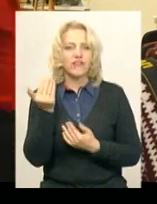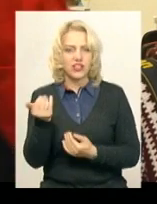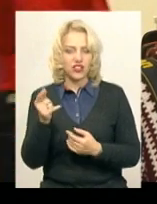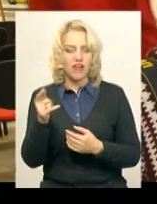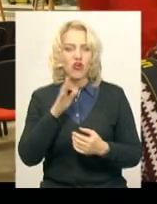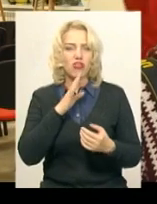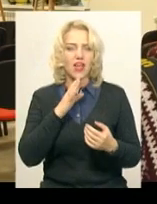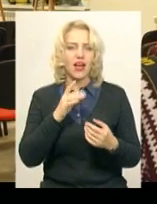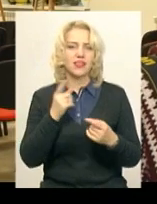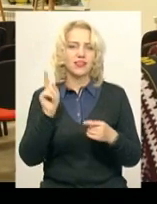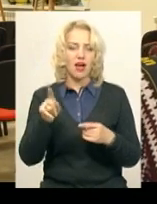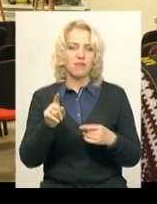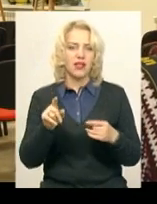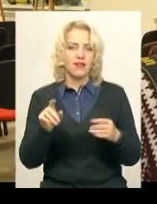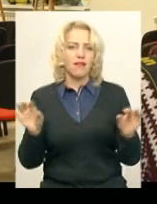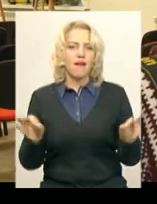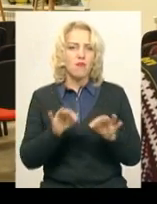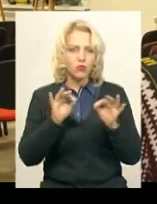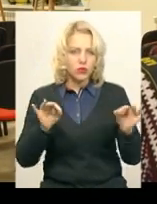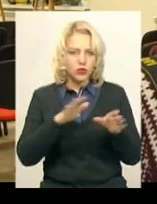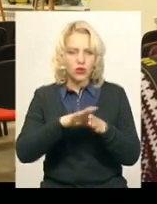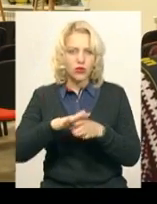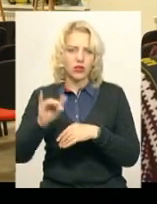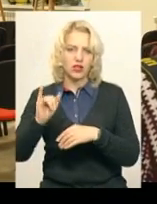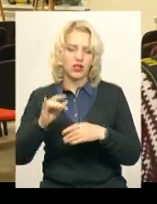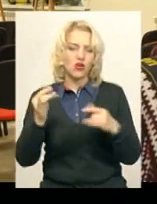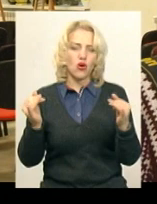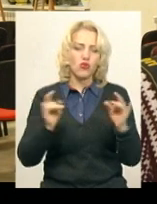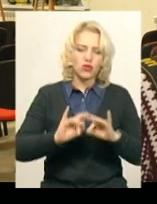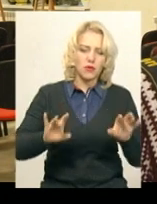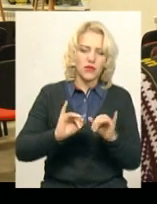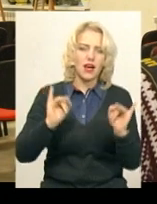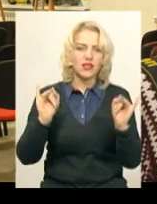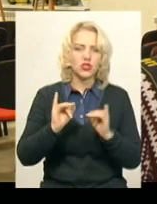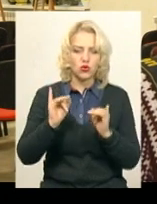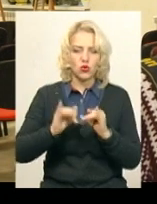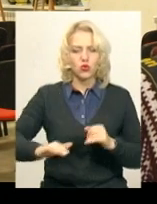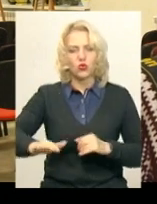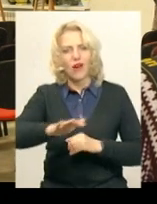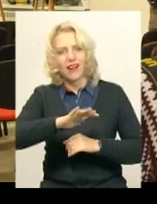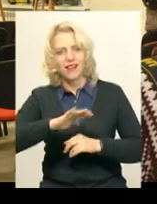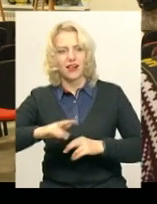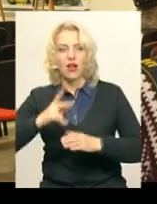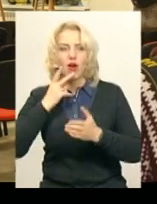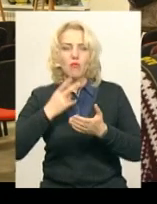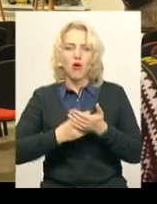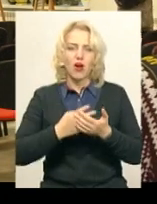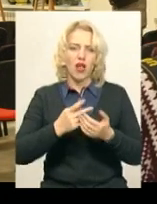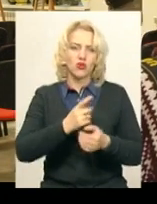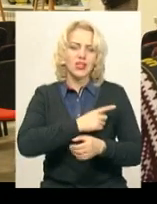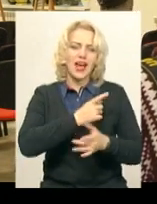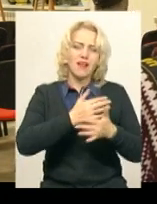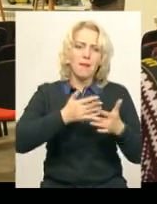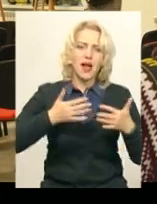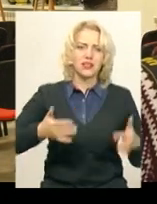на музикальних інструментах, розповідає історію краю, показує деякий зремесел. І